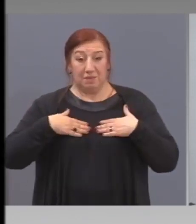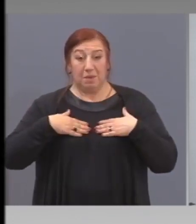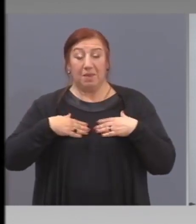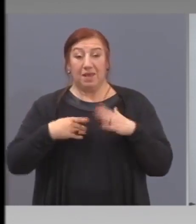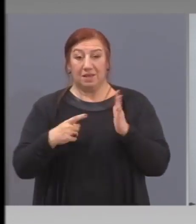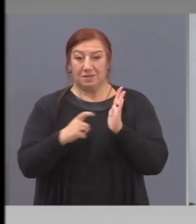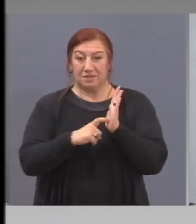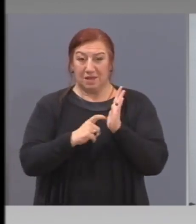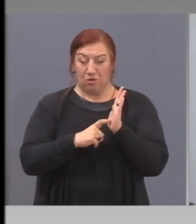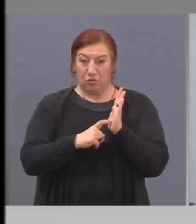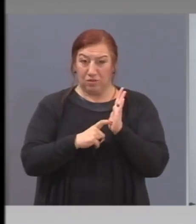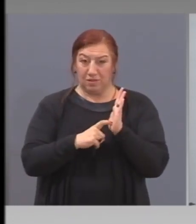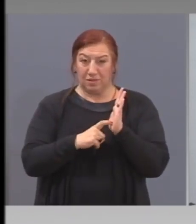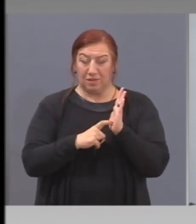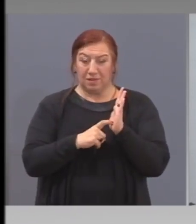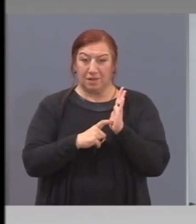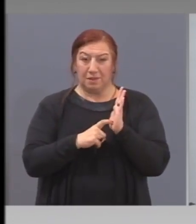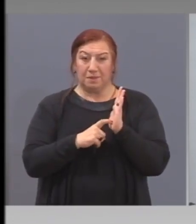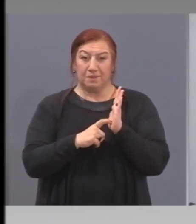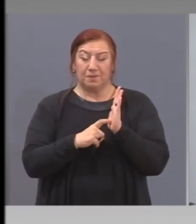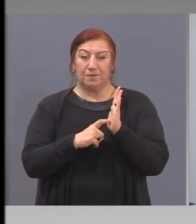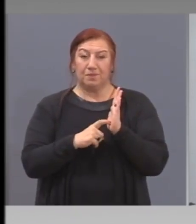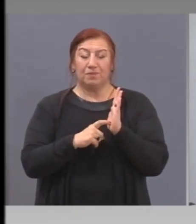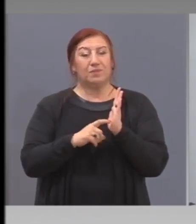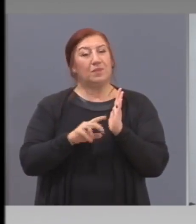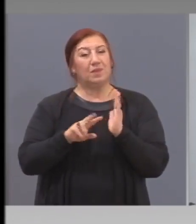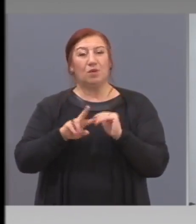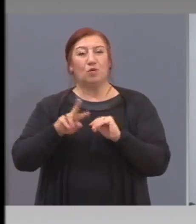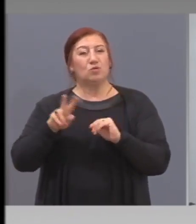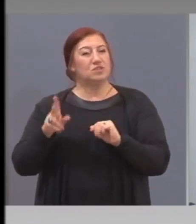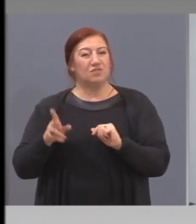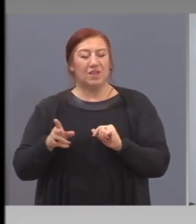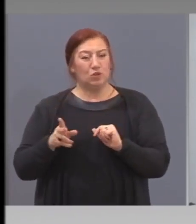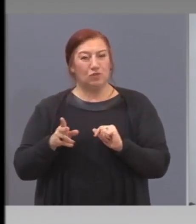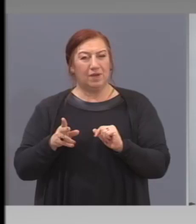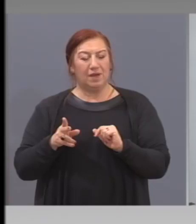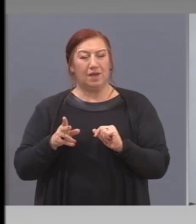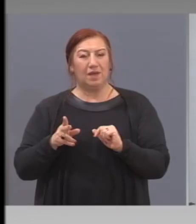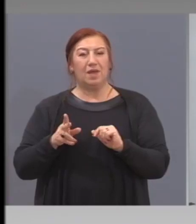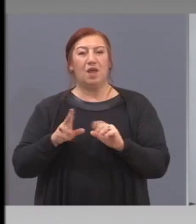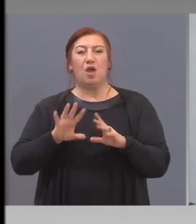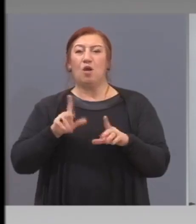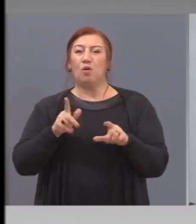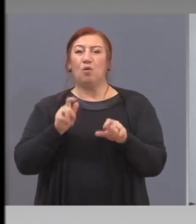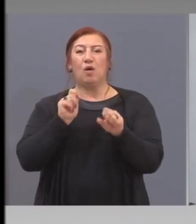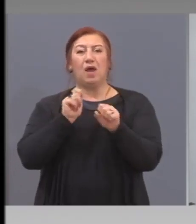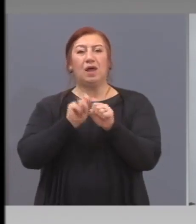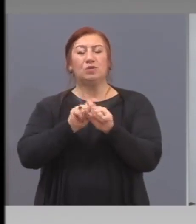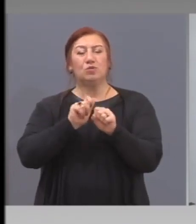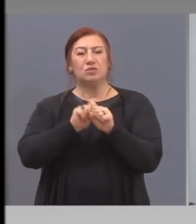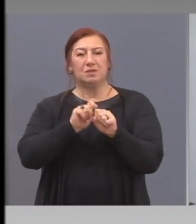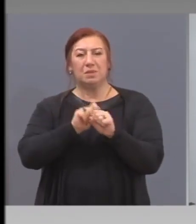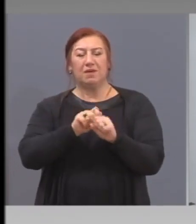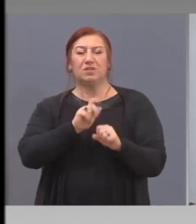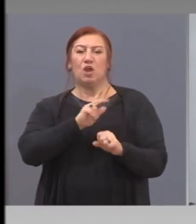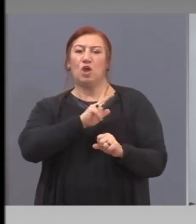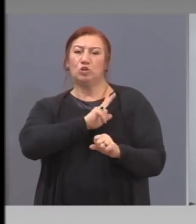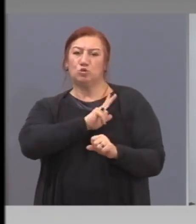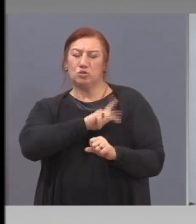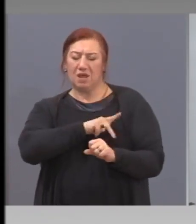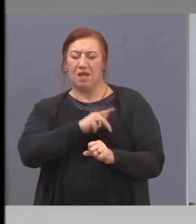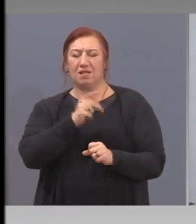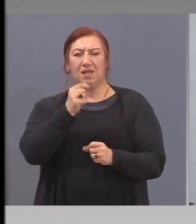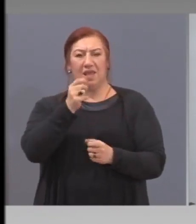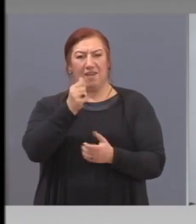Освен това, когато се изготвят социални, финансови и клиниски мерки